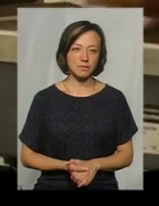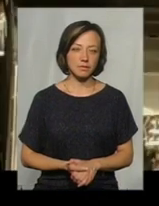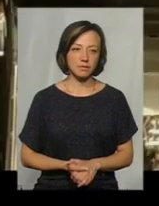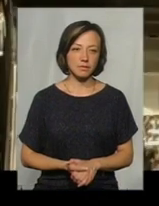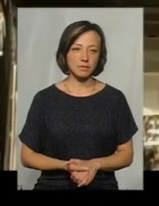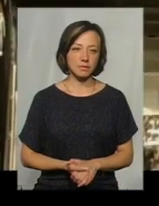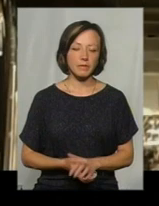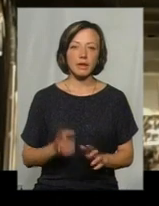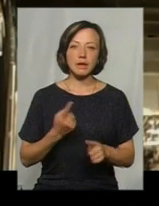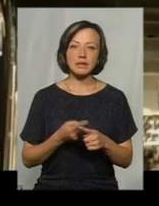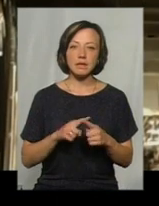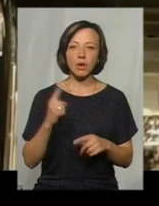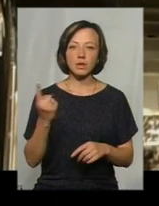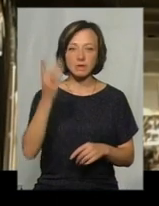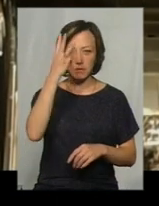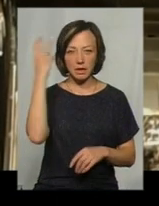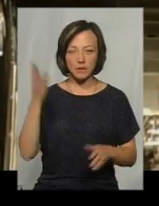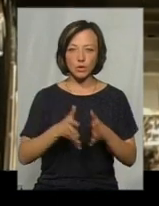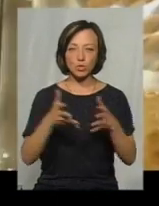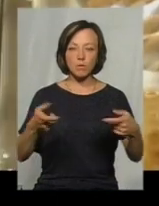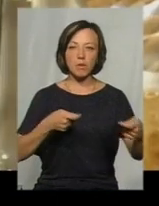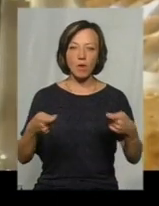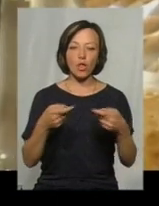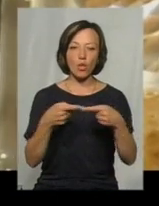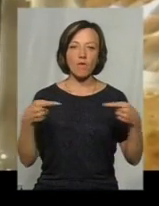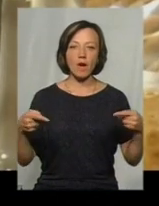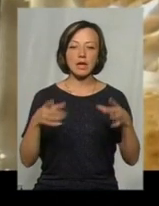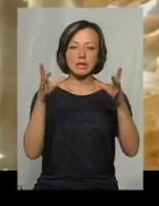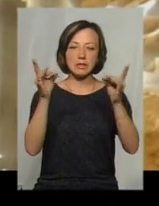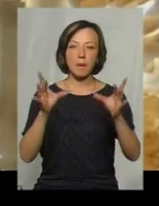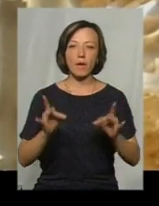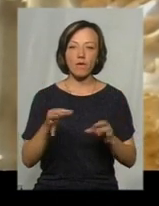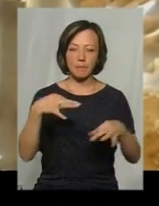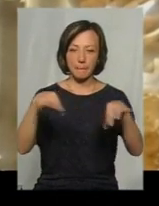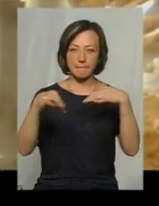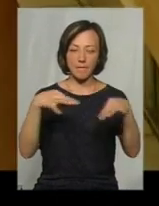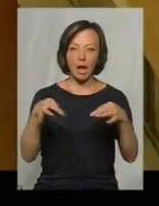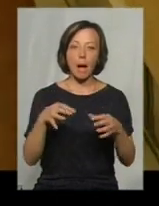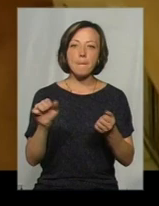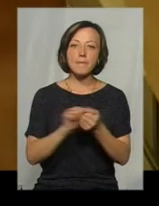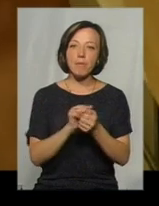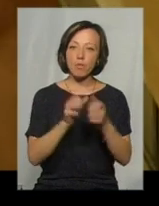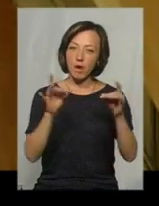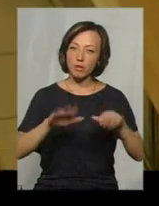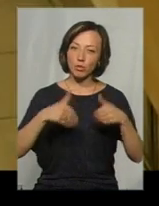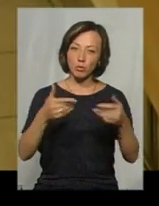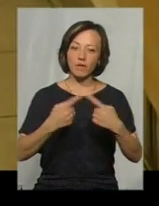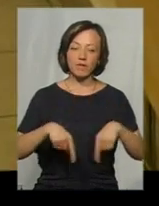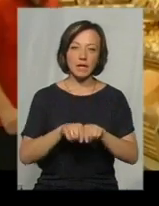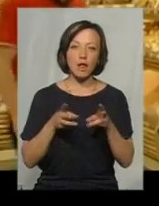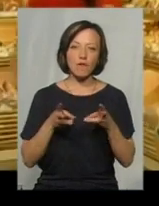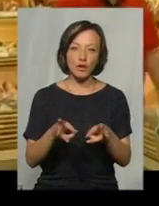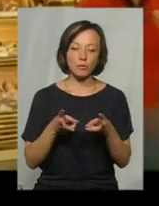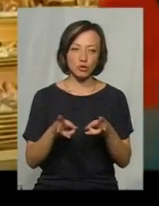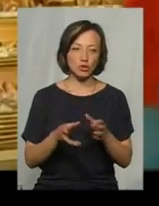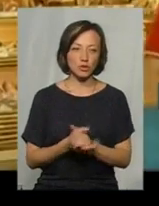Це один із хмельницьких супермаркетів. Товари на полицях запаковані в поліетилен. Паперові пакети покупцям пропонують у відділі випічки.